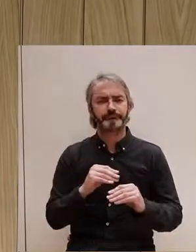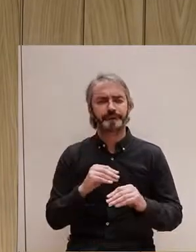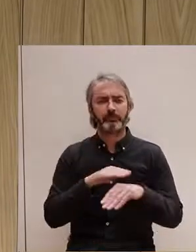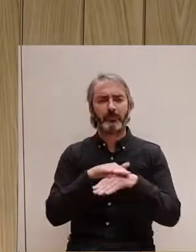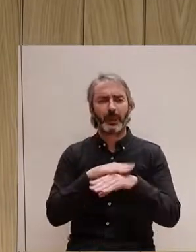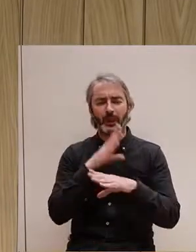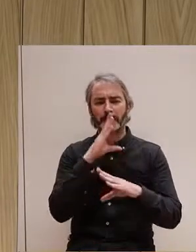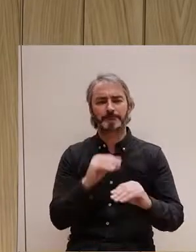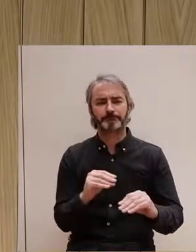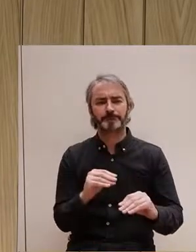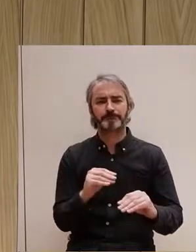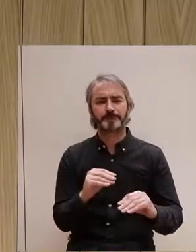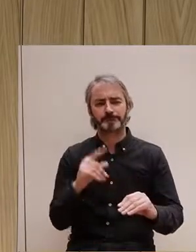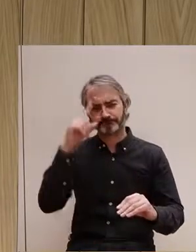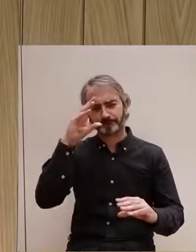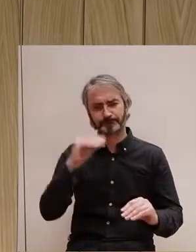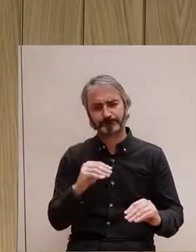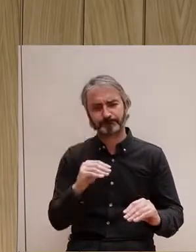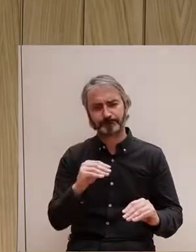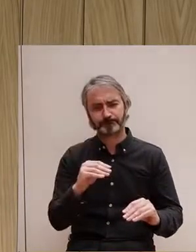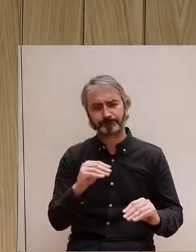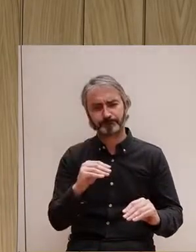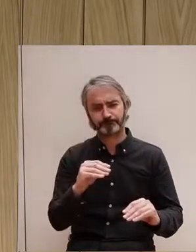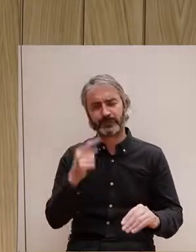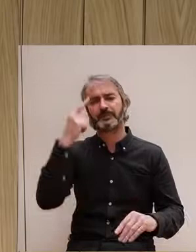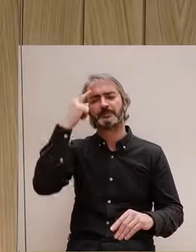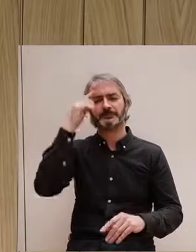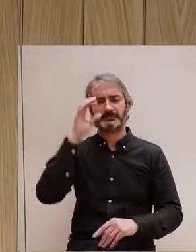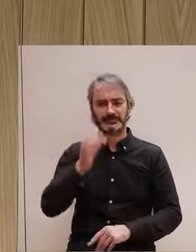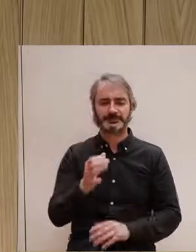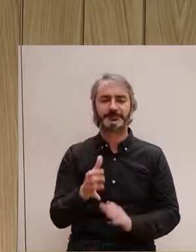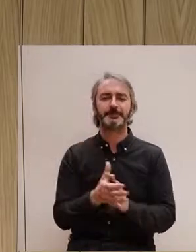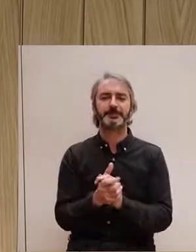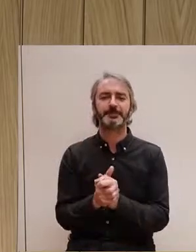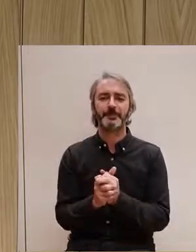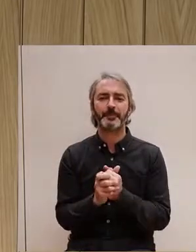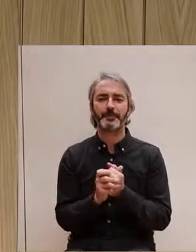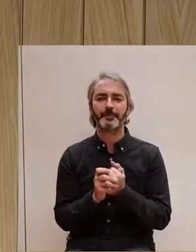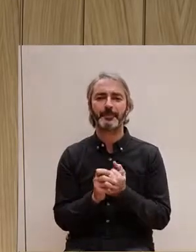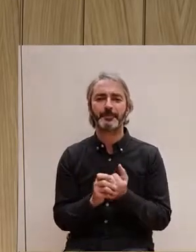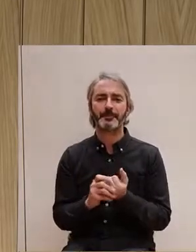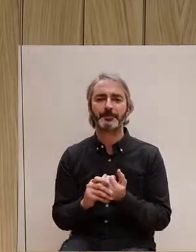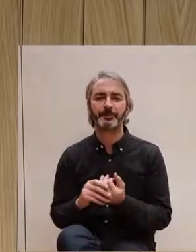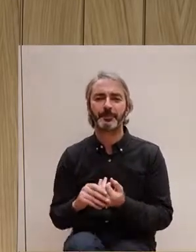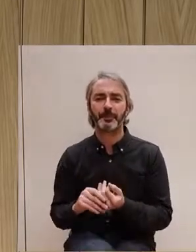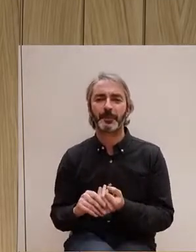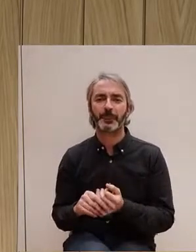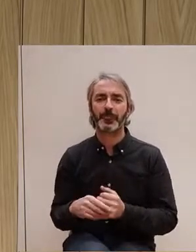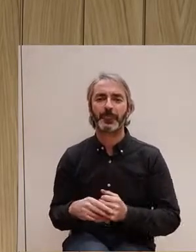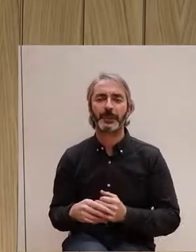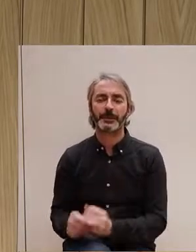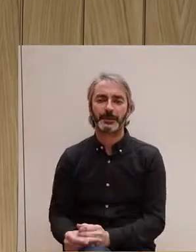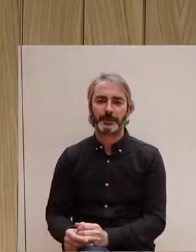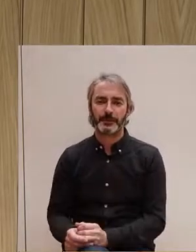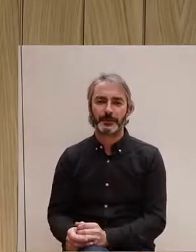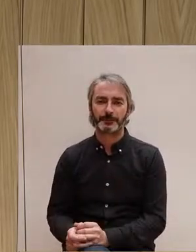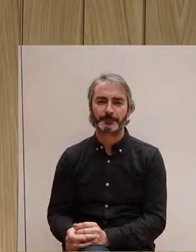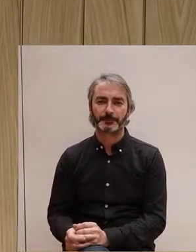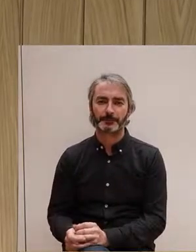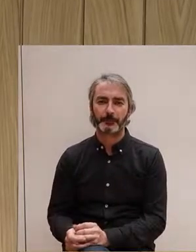Perdoneu, eh? Vale, sí. I, per una altra banda, també ens sembla molt perillós el que estava dient abans d